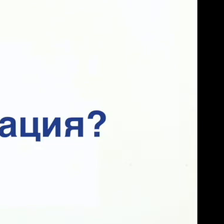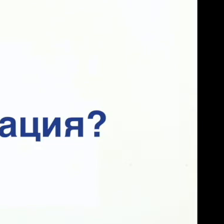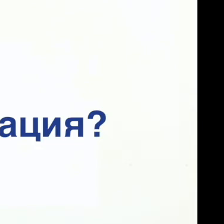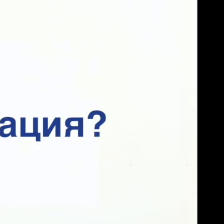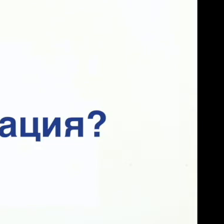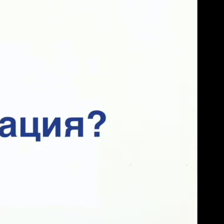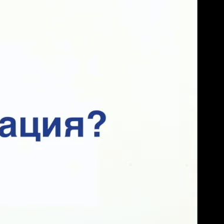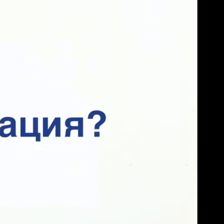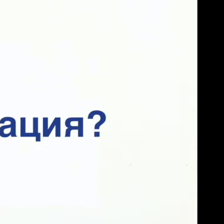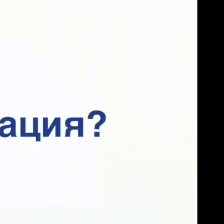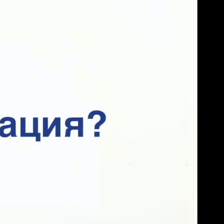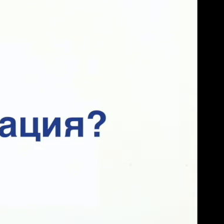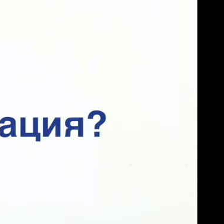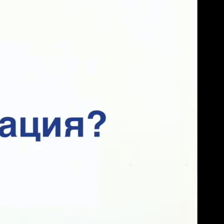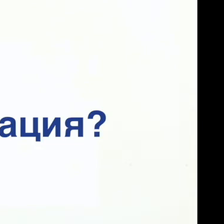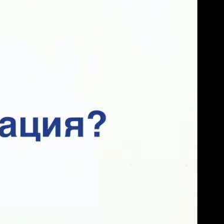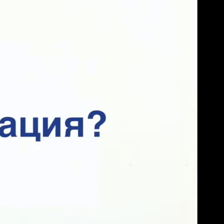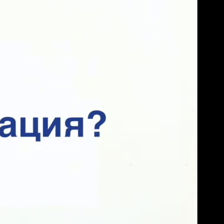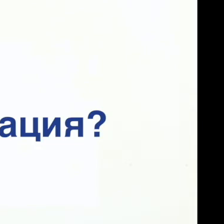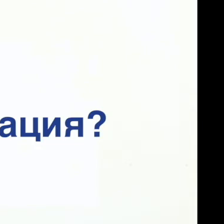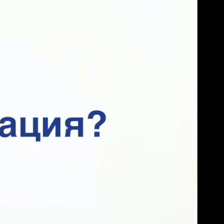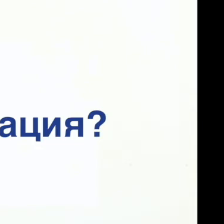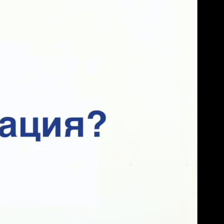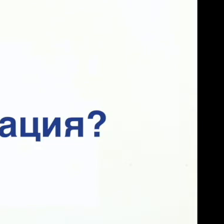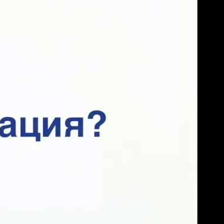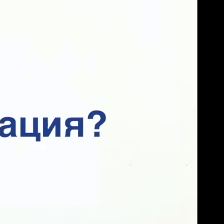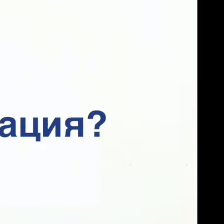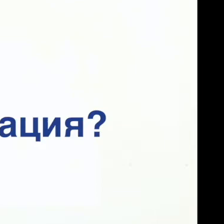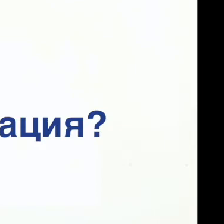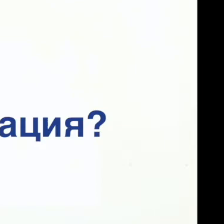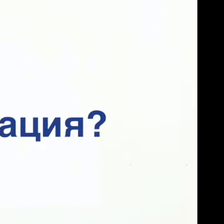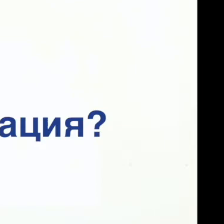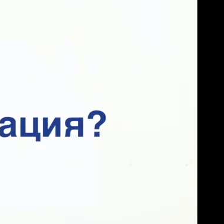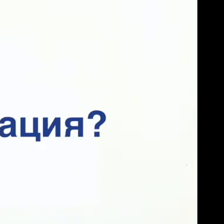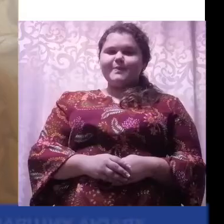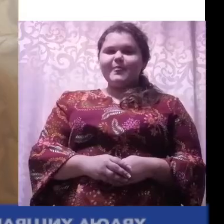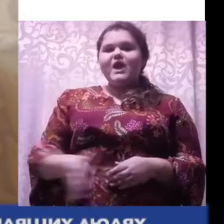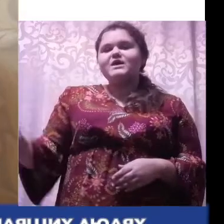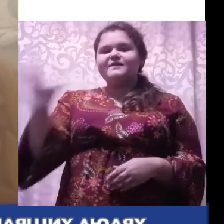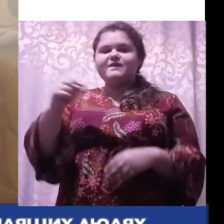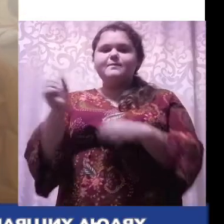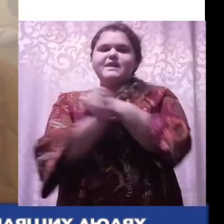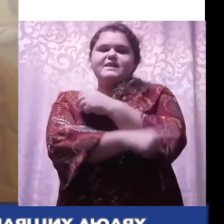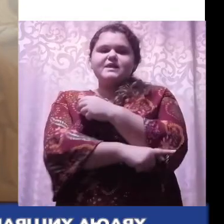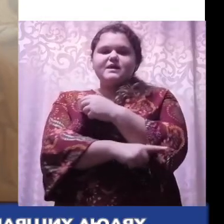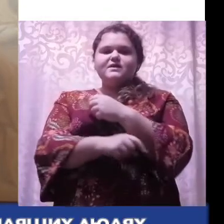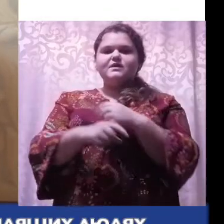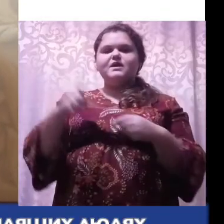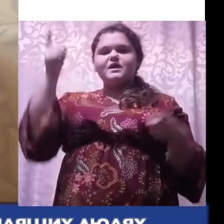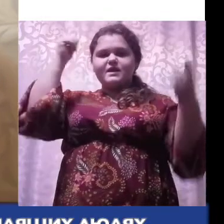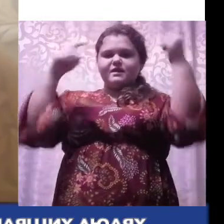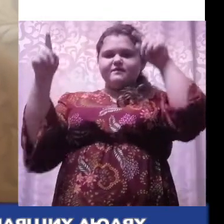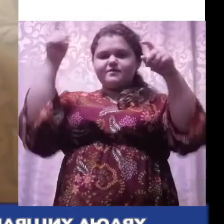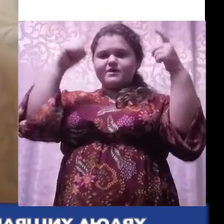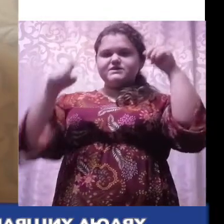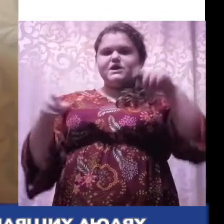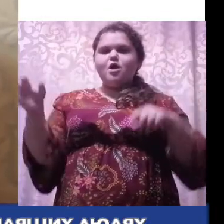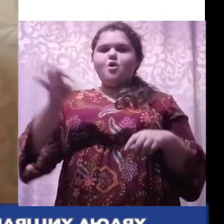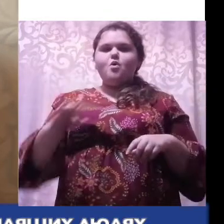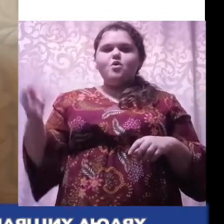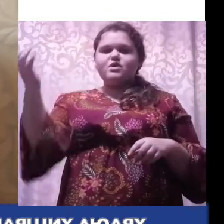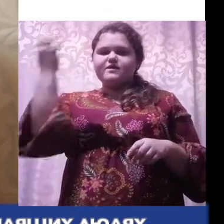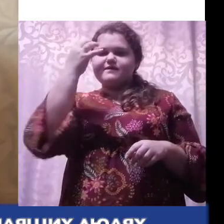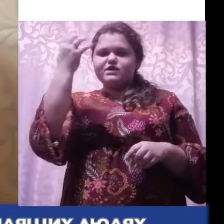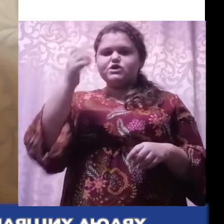Пятый вопрос. Что такое эхолокация? Ну и совсем последняя информация